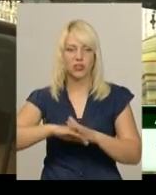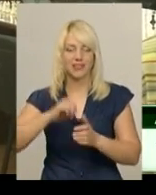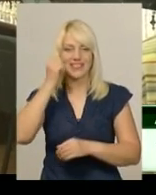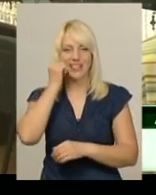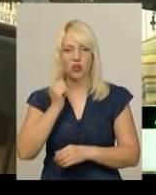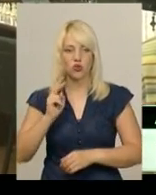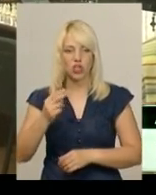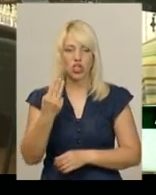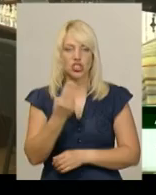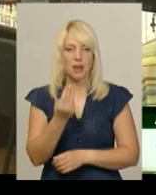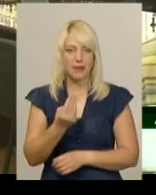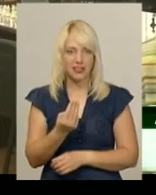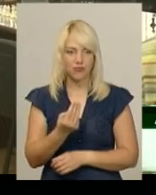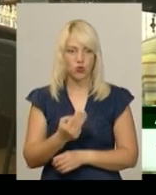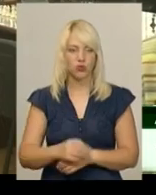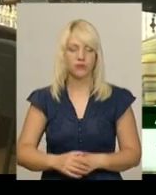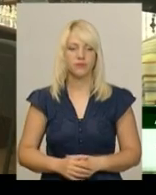Староконстантинів, Шепетівку,